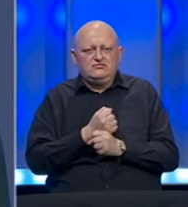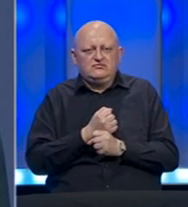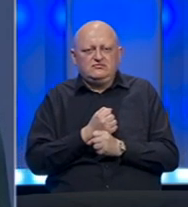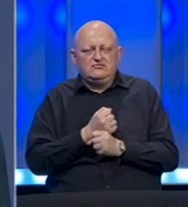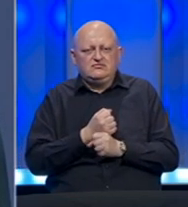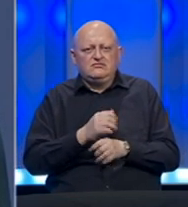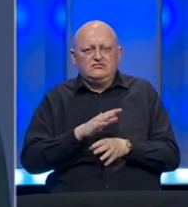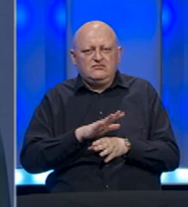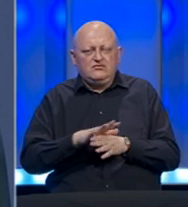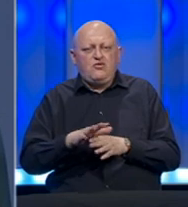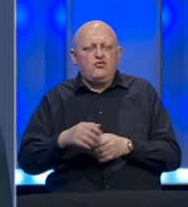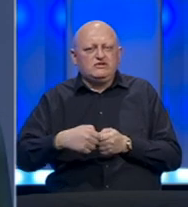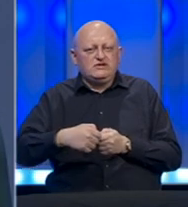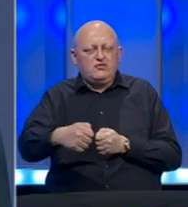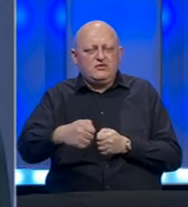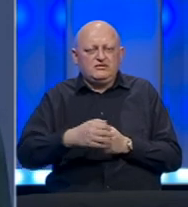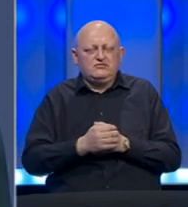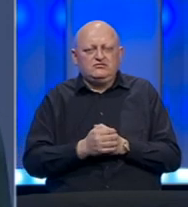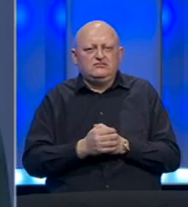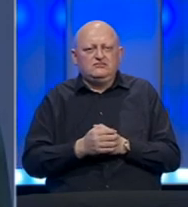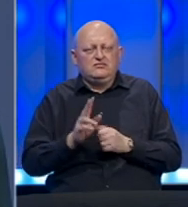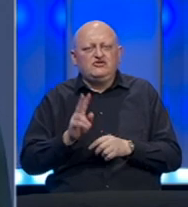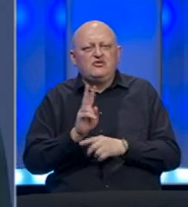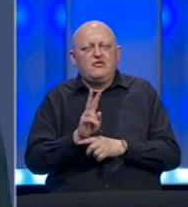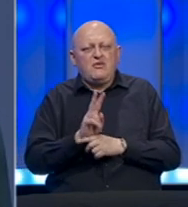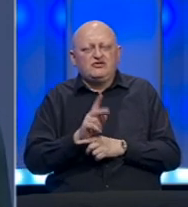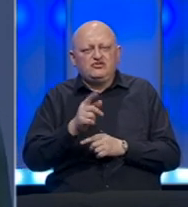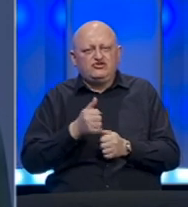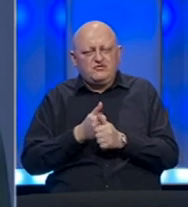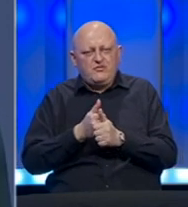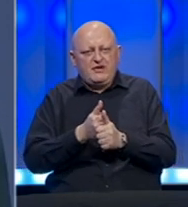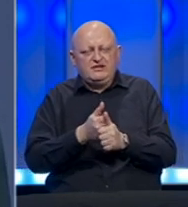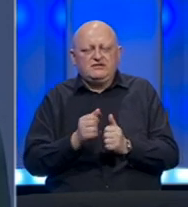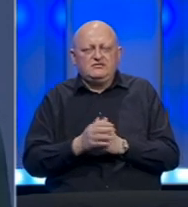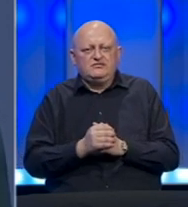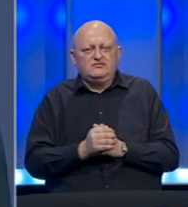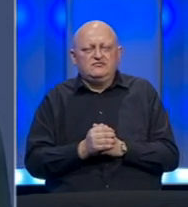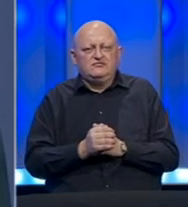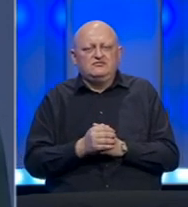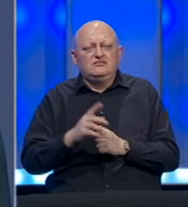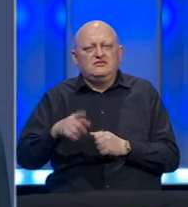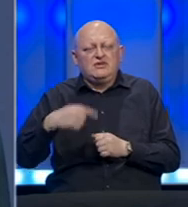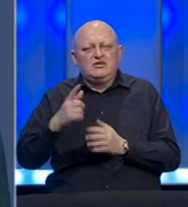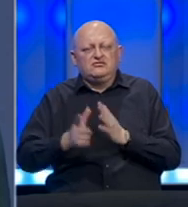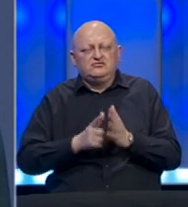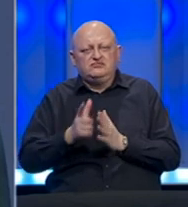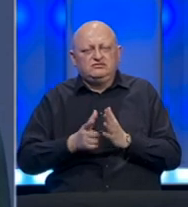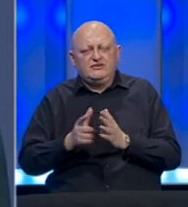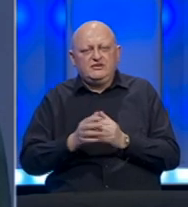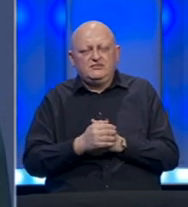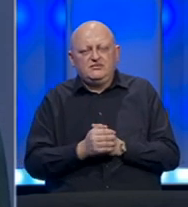popustili smo određene mjere, bit ćemo vrlo pažljivi, to ćemo pratiti i u narednom periodu,